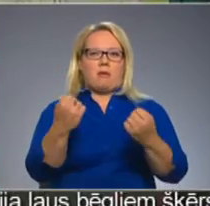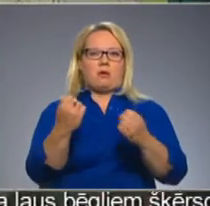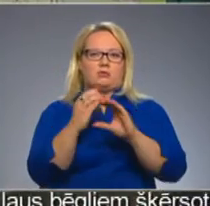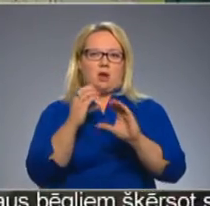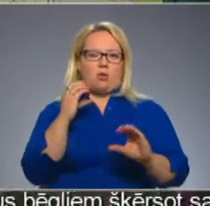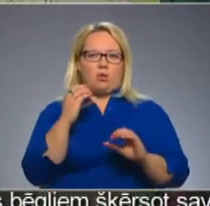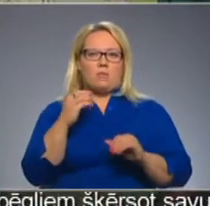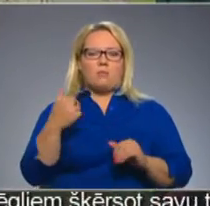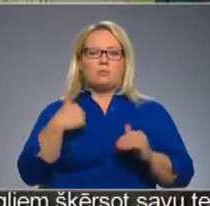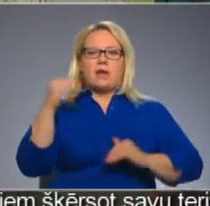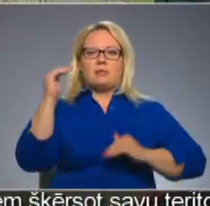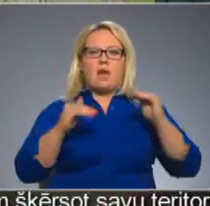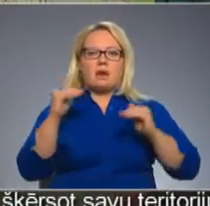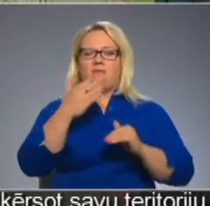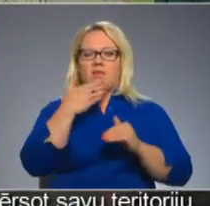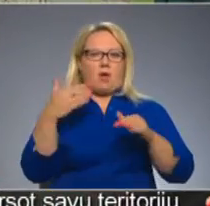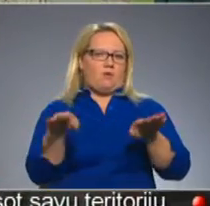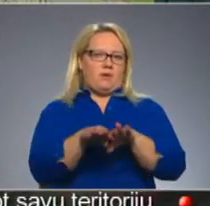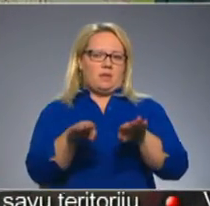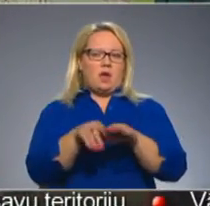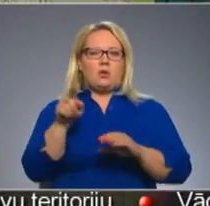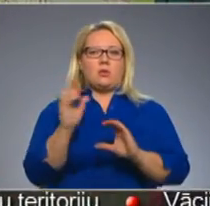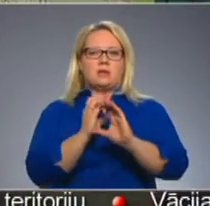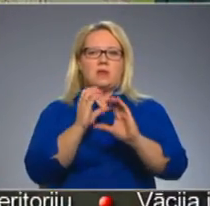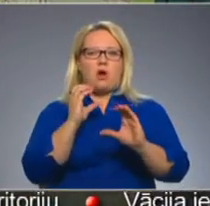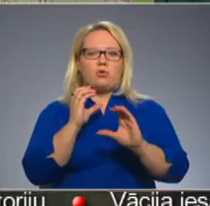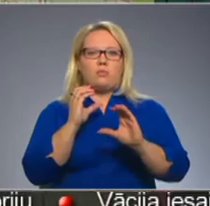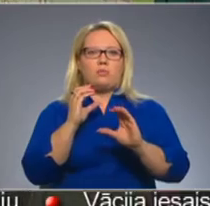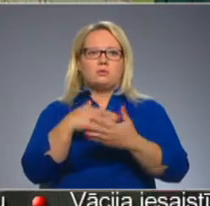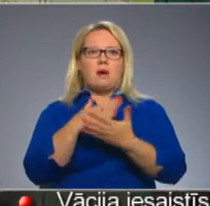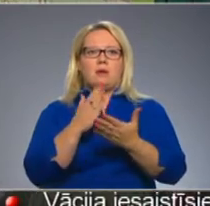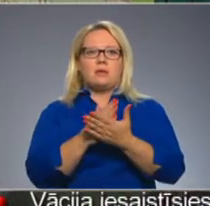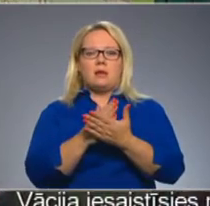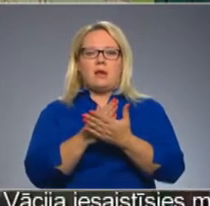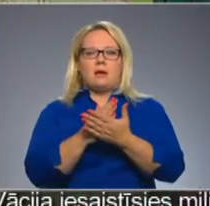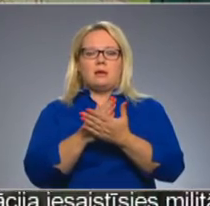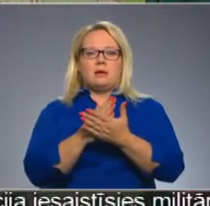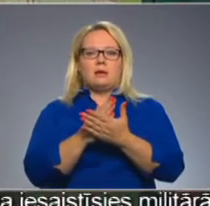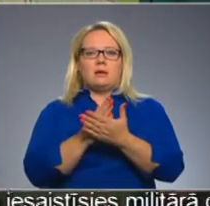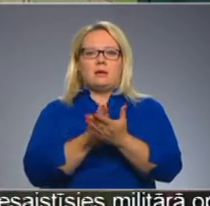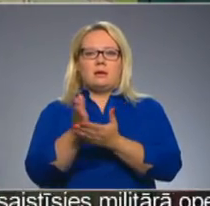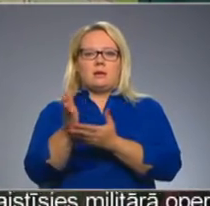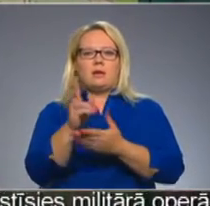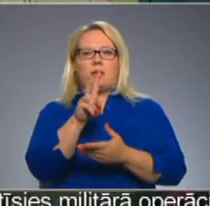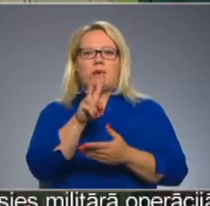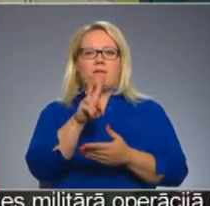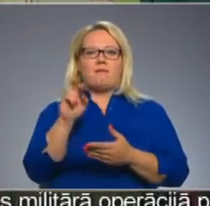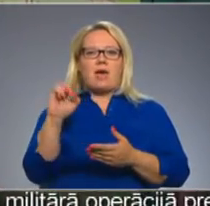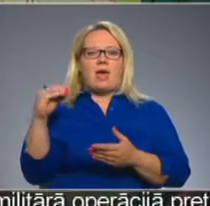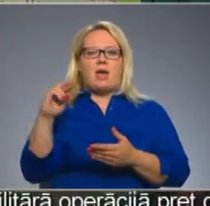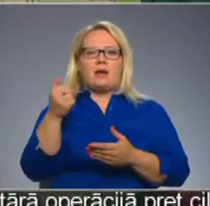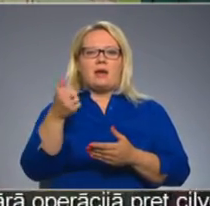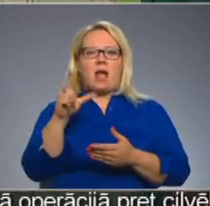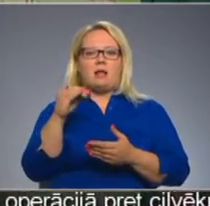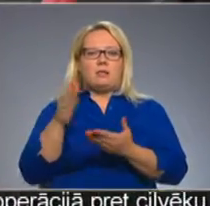Mums tie tarifu nav visi gluži vienādi, jo tas autobusu iet pa daļai, viņš ieiet vērgalē vienu daļu, nīdzētu